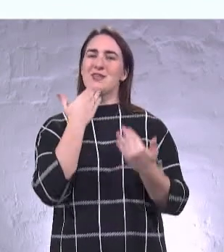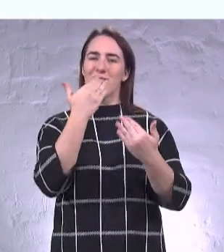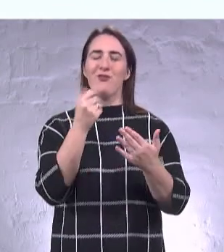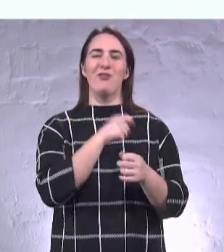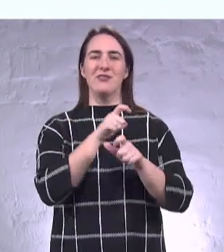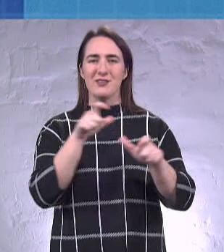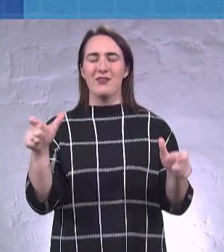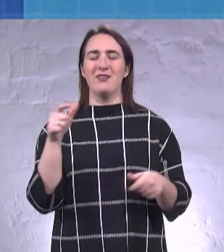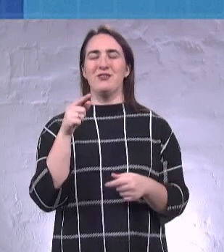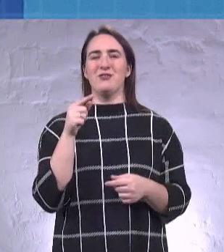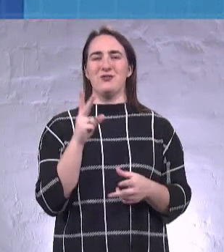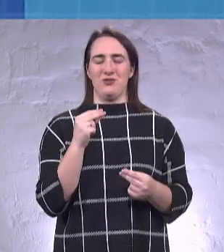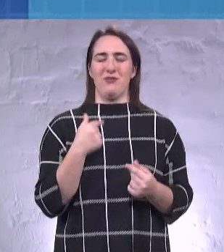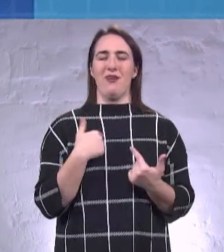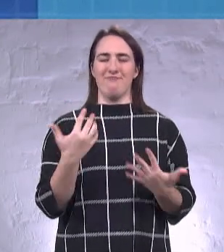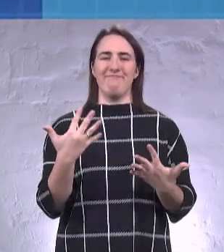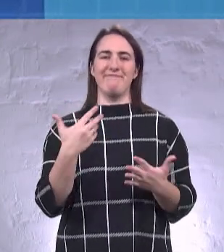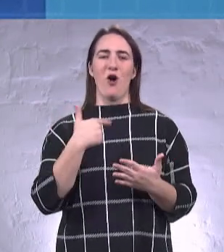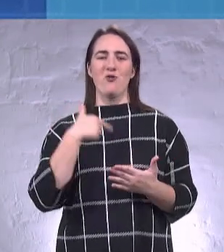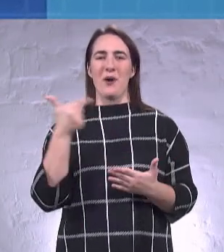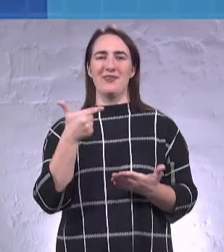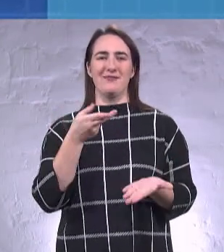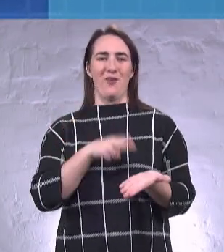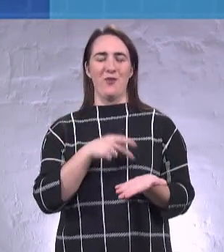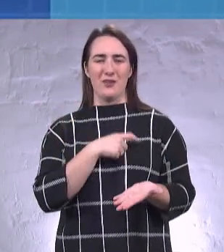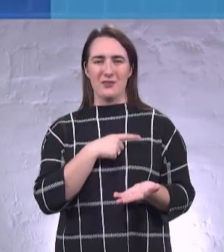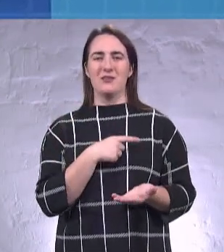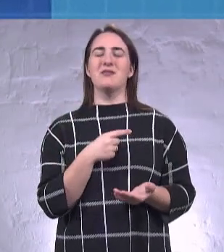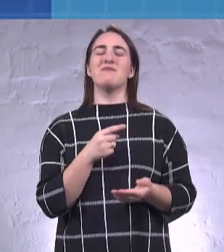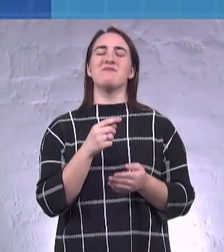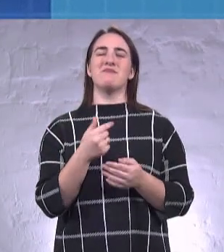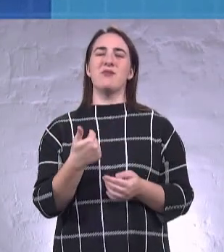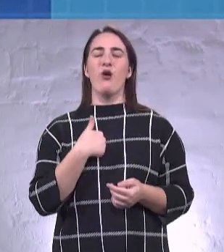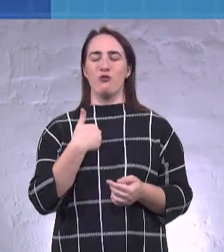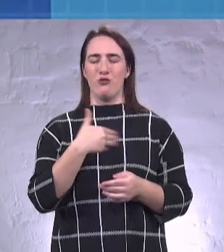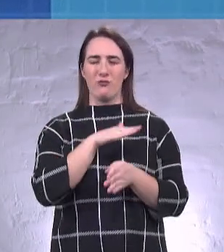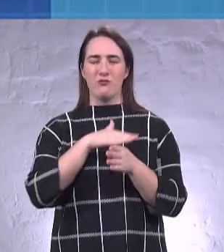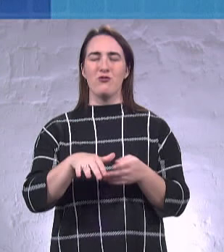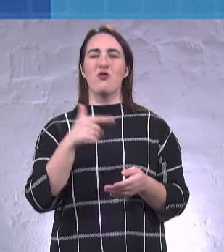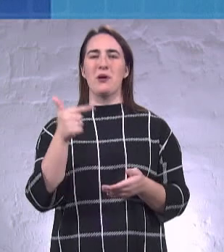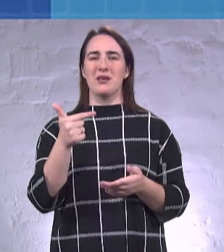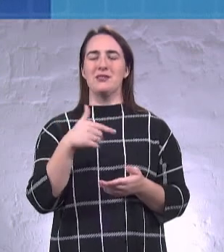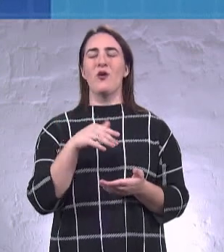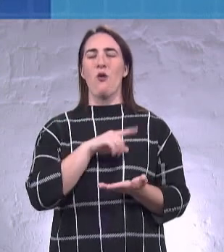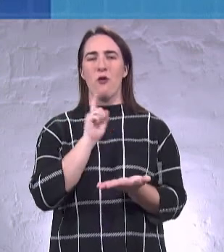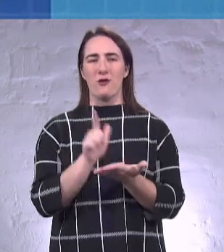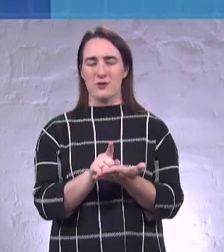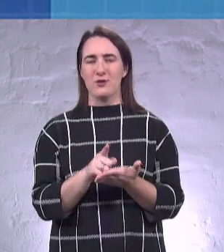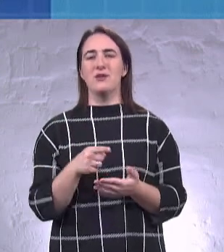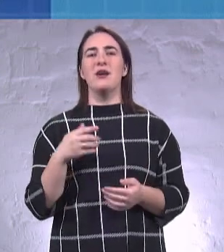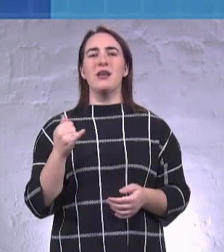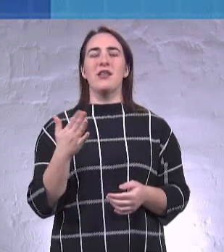почесний громадянин в першу чергу виконати свій громадянський обов'язок і наш